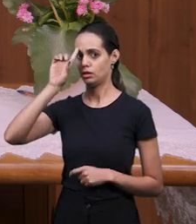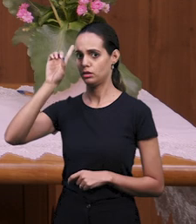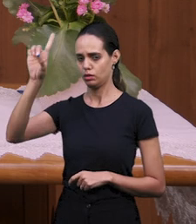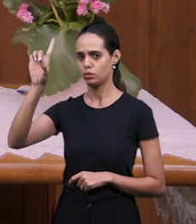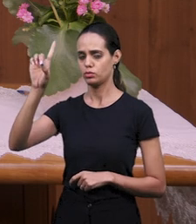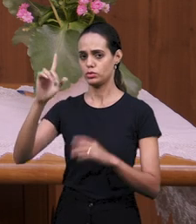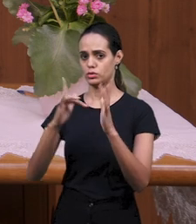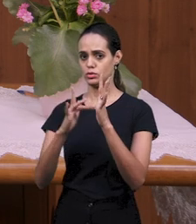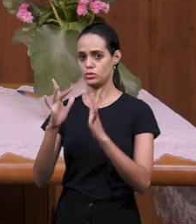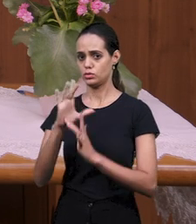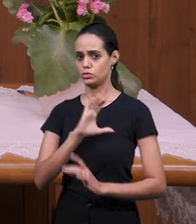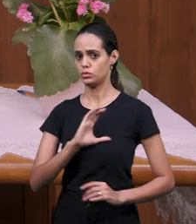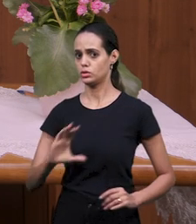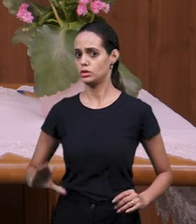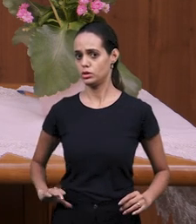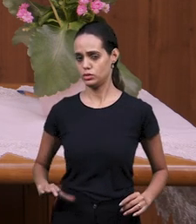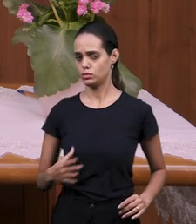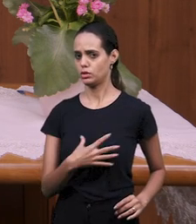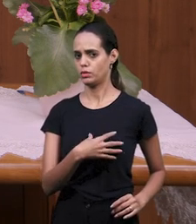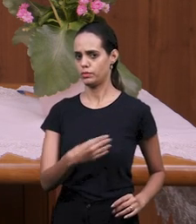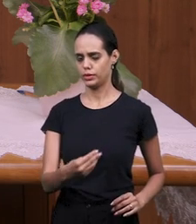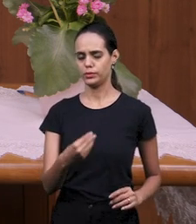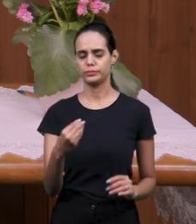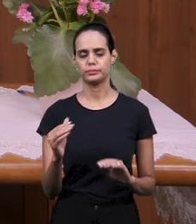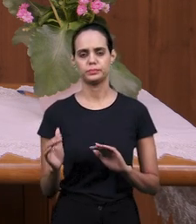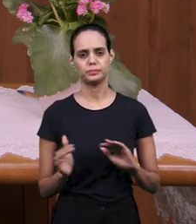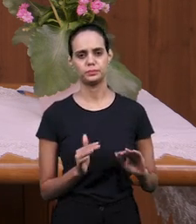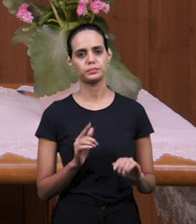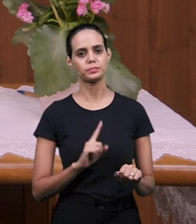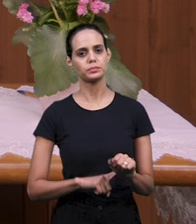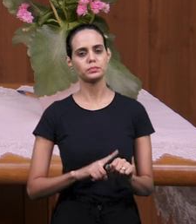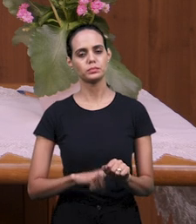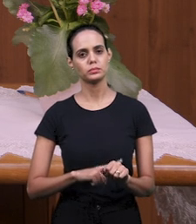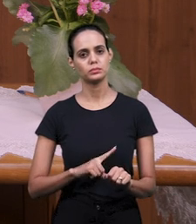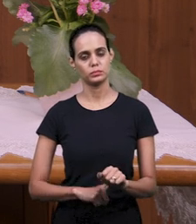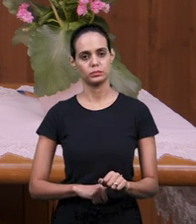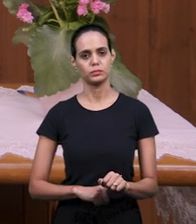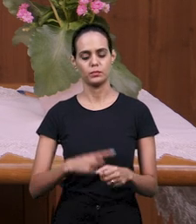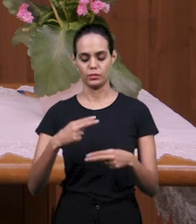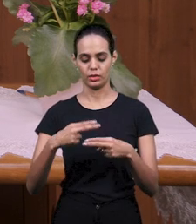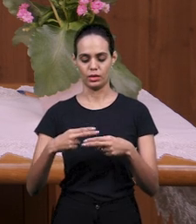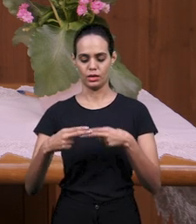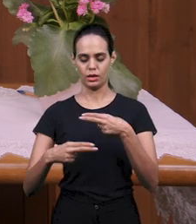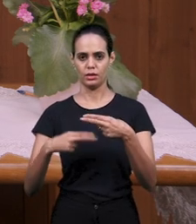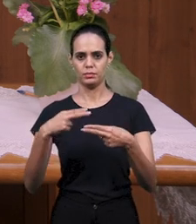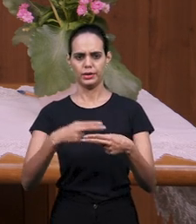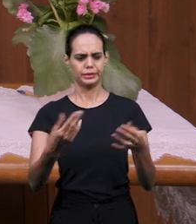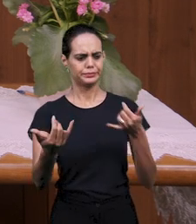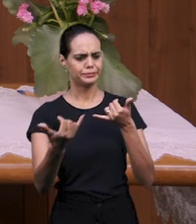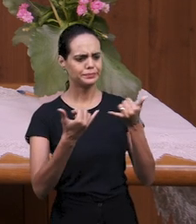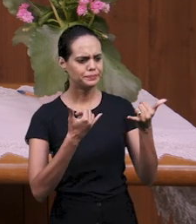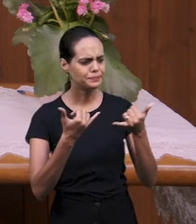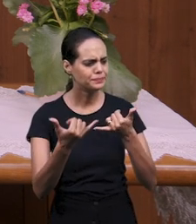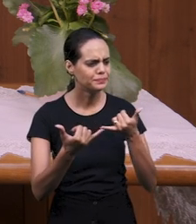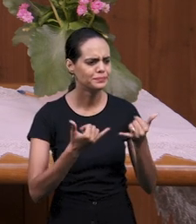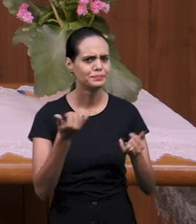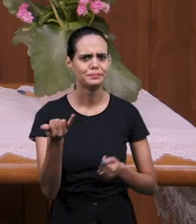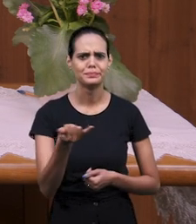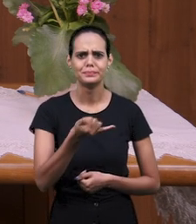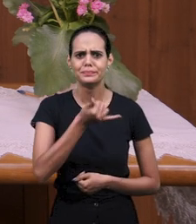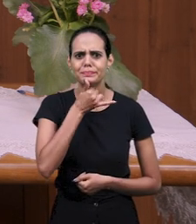И когда Нееми получил такую печальную весть, текст, который мы читали здесь, он говорит нам,